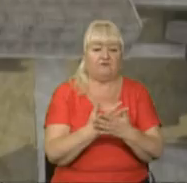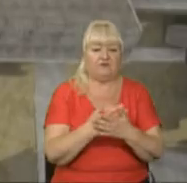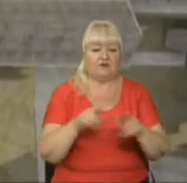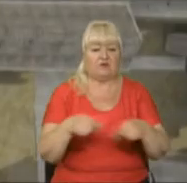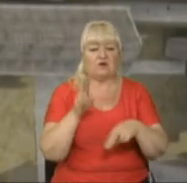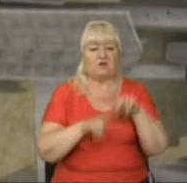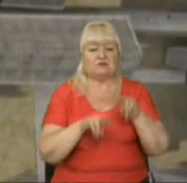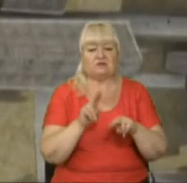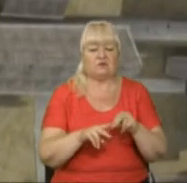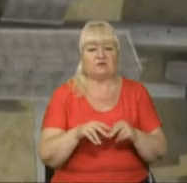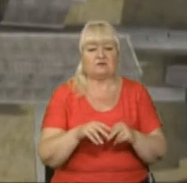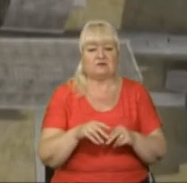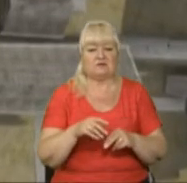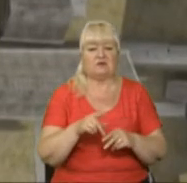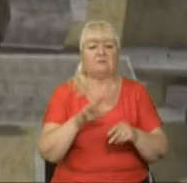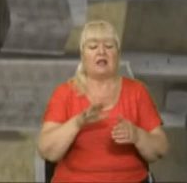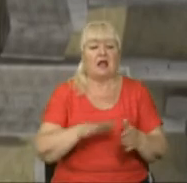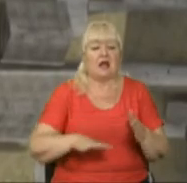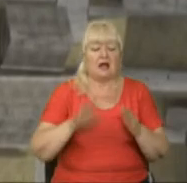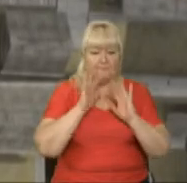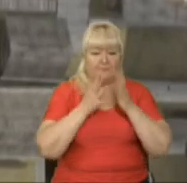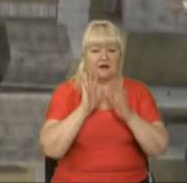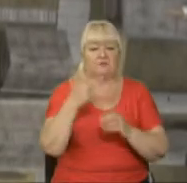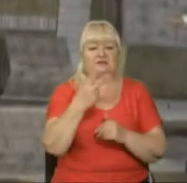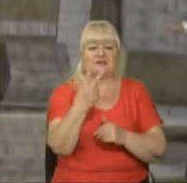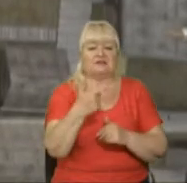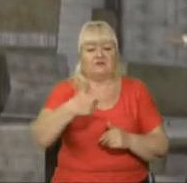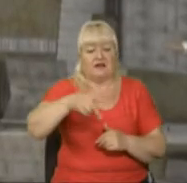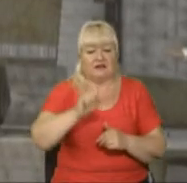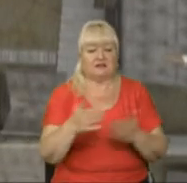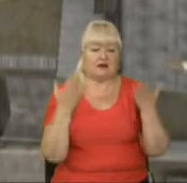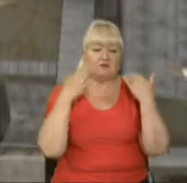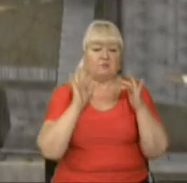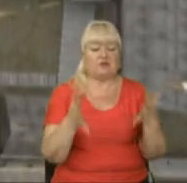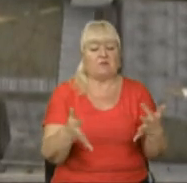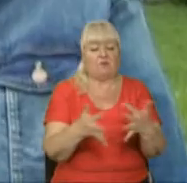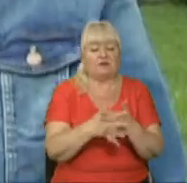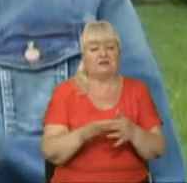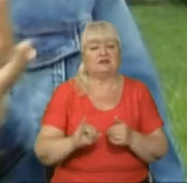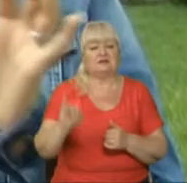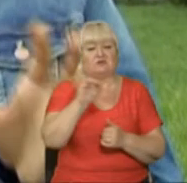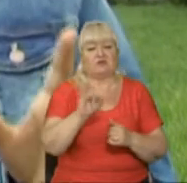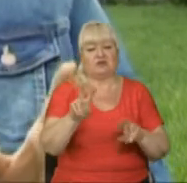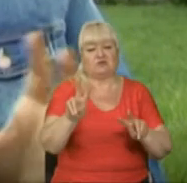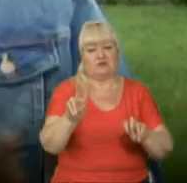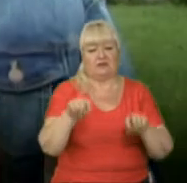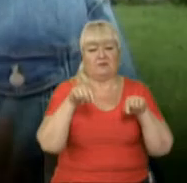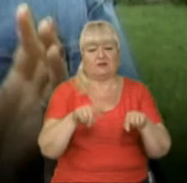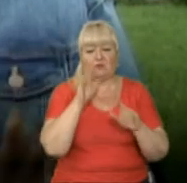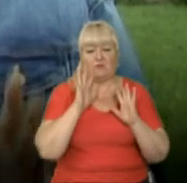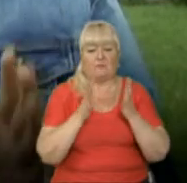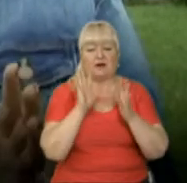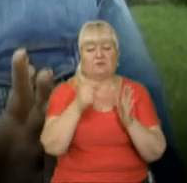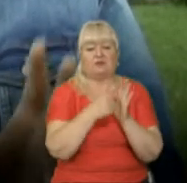Звенигорода. Парк займатиме 32 гектари. Відпочинок буде поєднаний з історичною тематикою. І тут парк буде